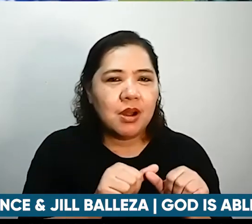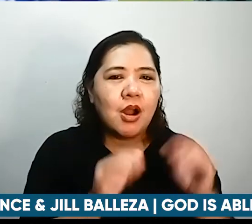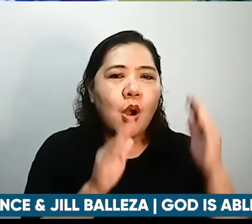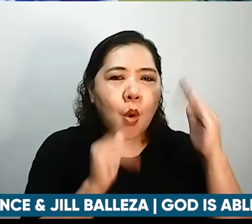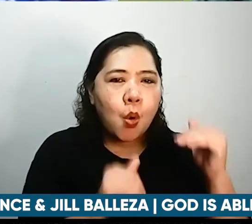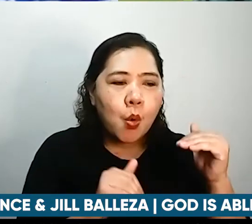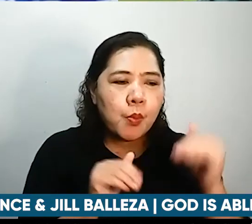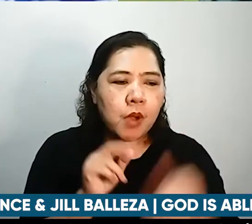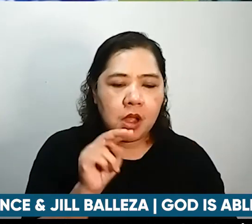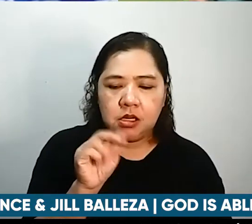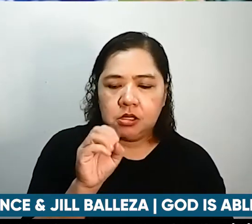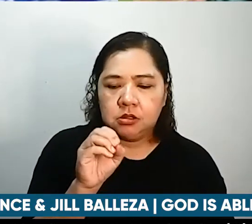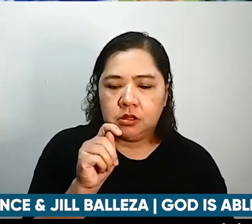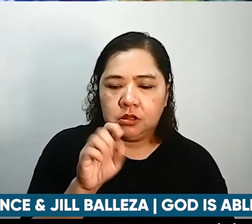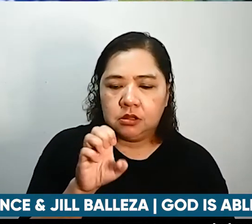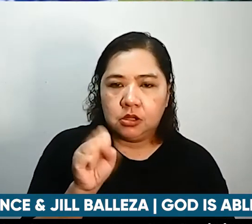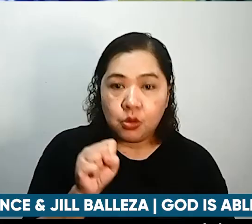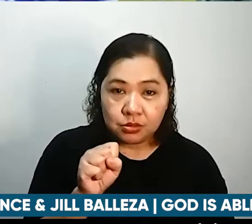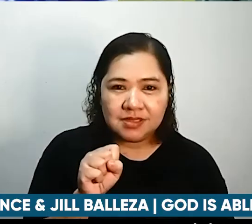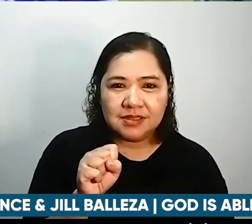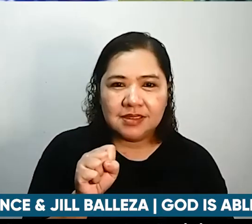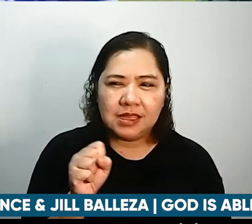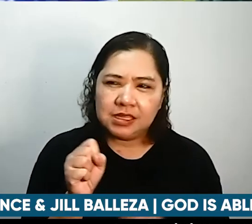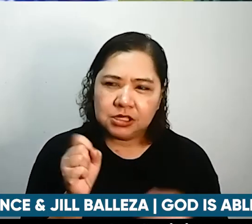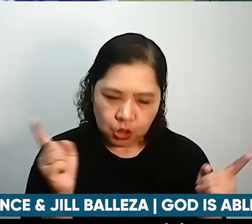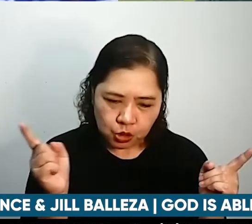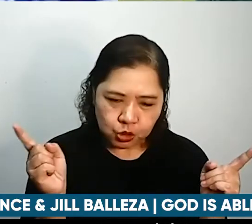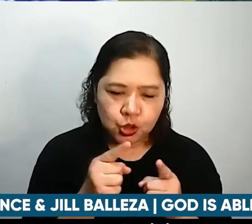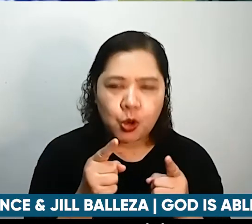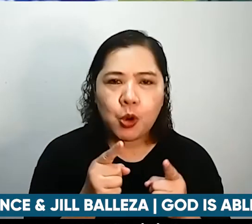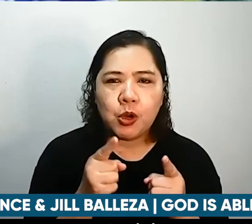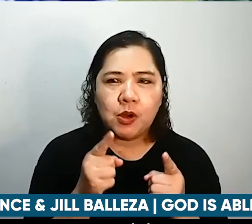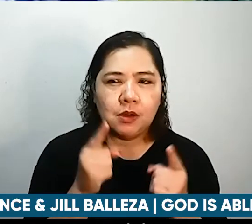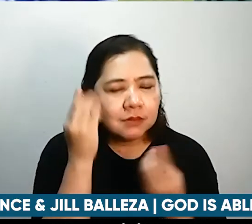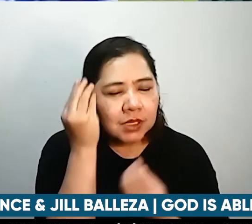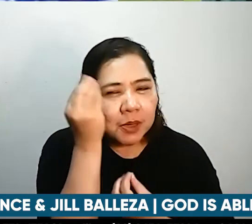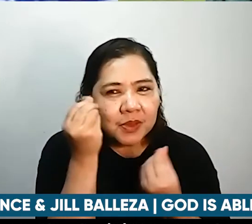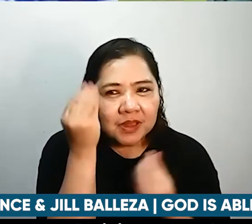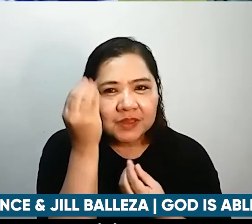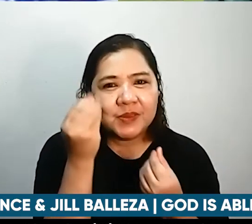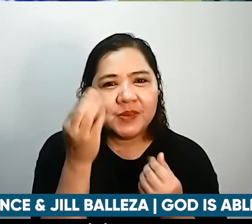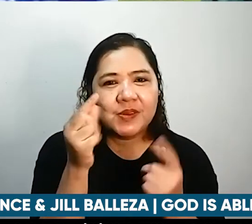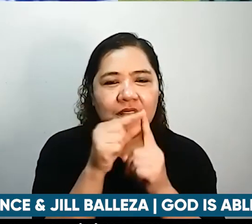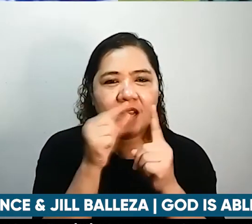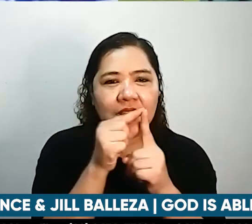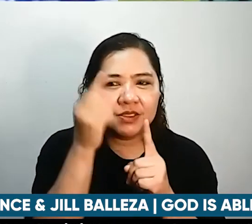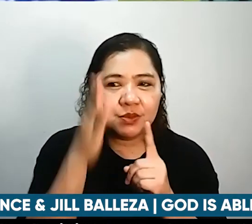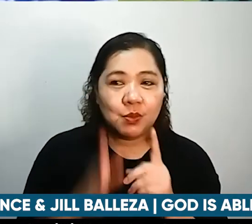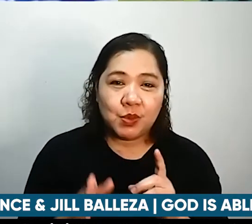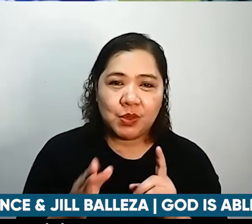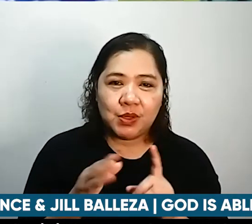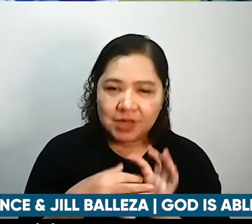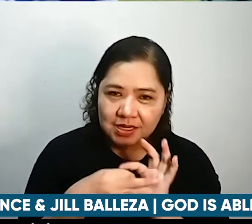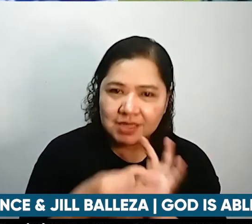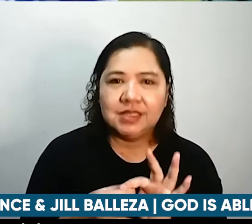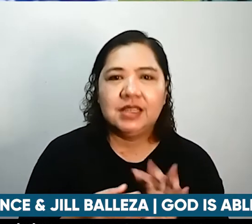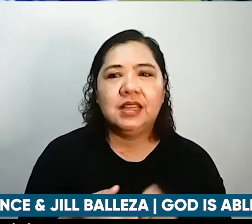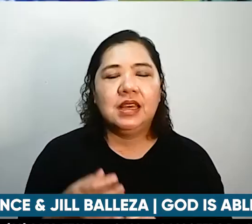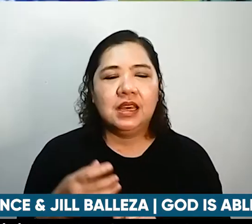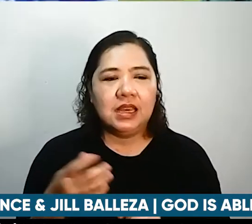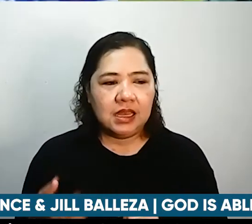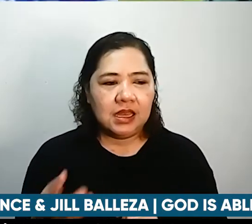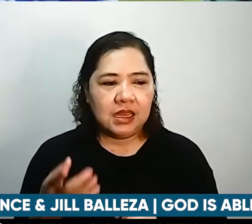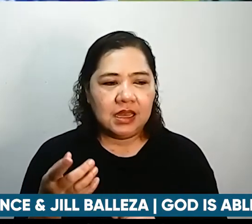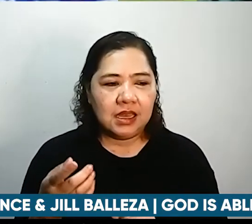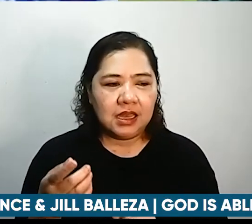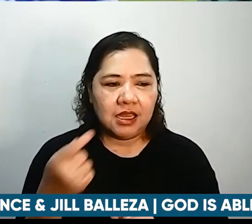hope notes yung mga short reflections or devotions from God's Word na siya pong dinideliver sa atin noon ni